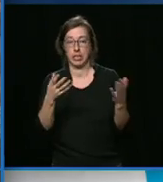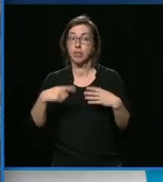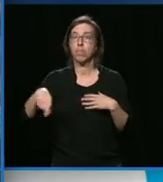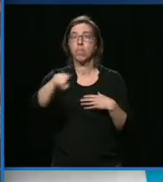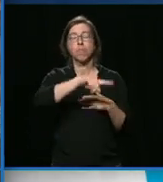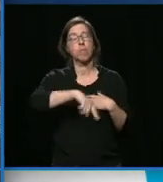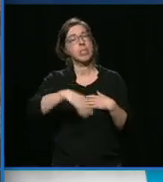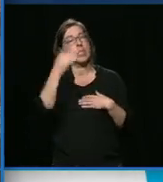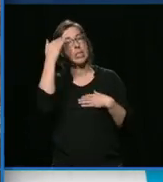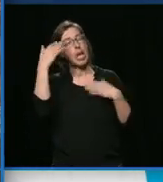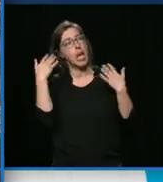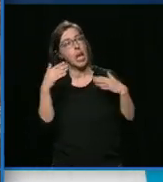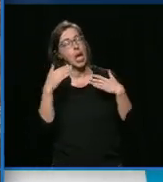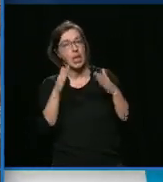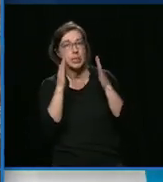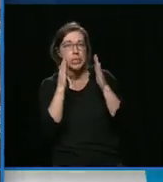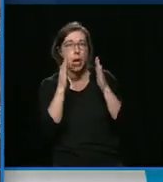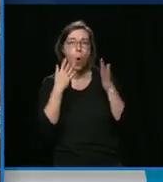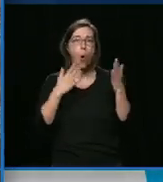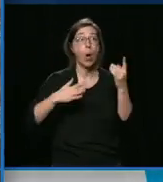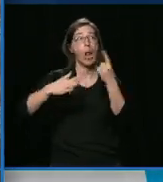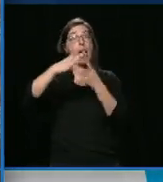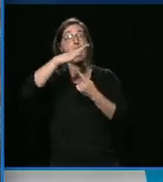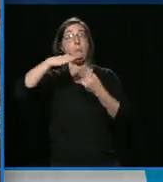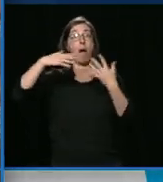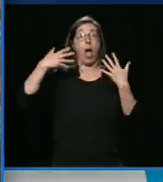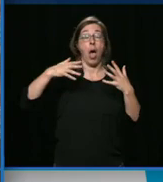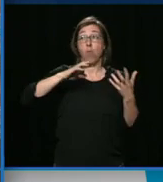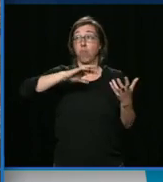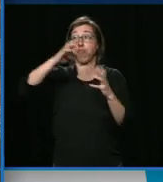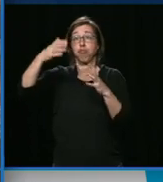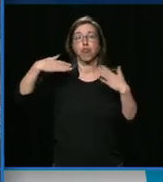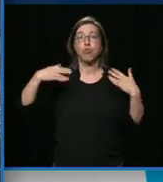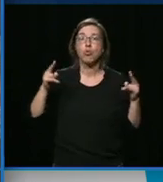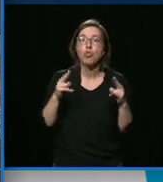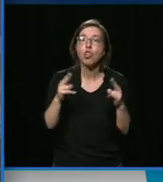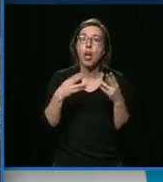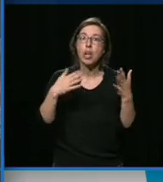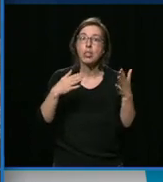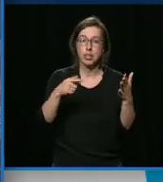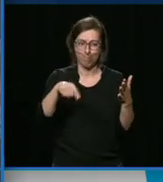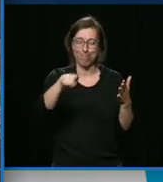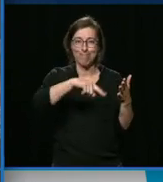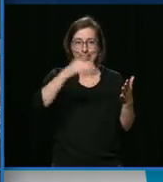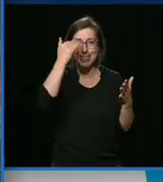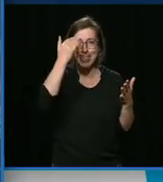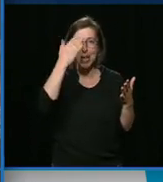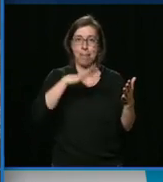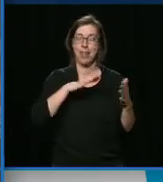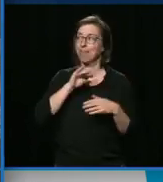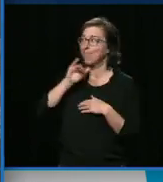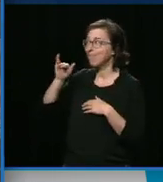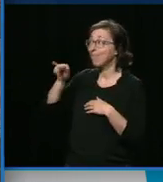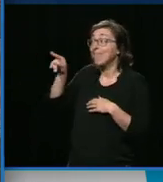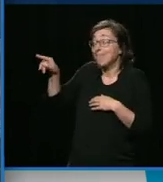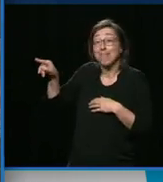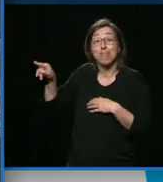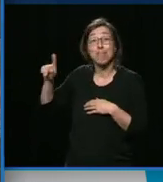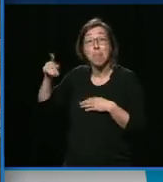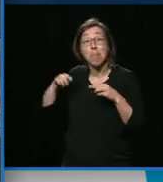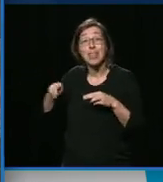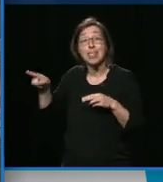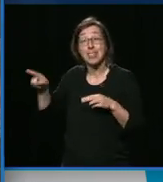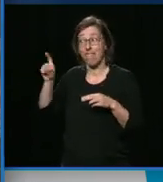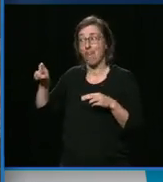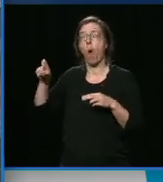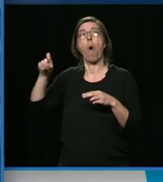l'urgence climatique qu'on vit au Québec. Quand est-ce que le premier ministre va arriver dans son époque, va arriver au 21e siècle, puis